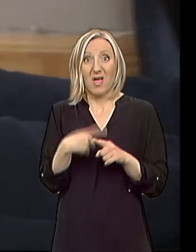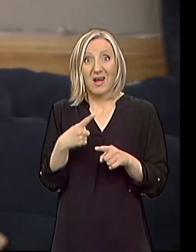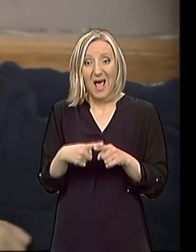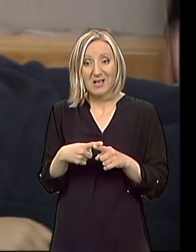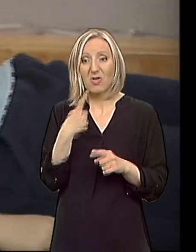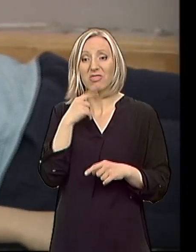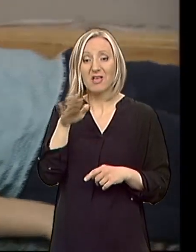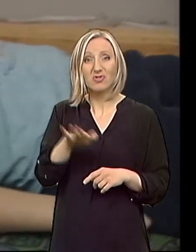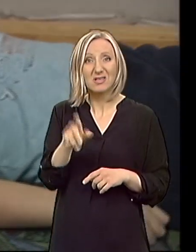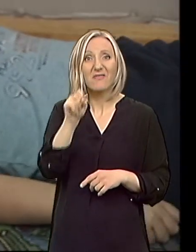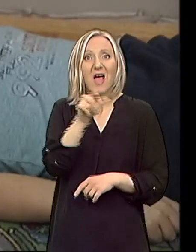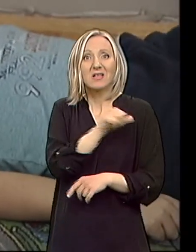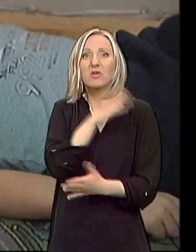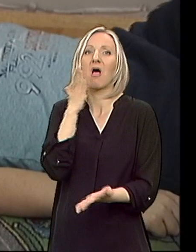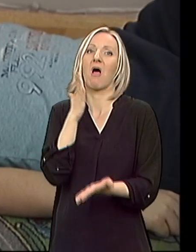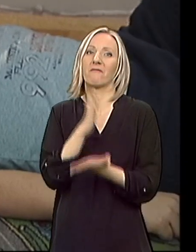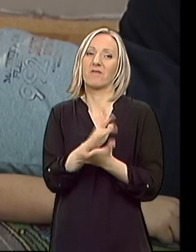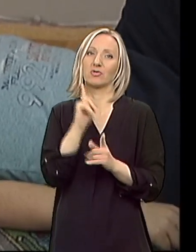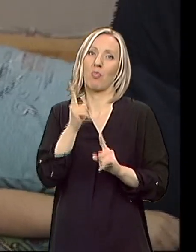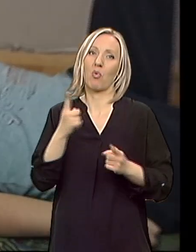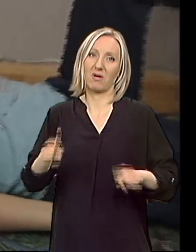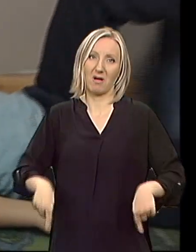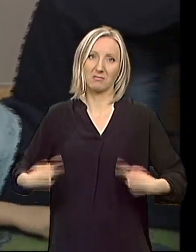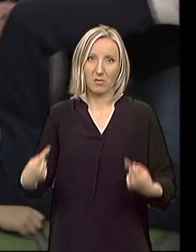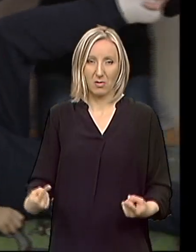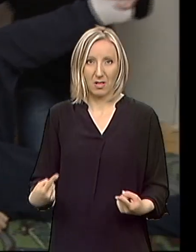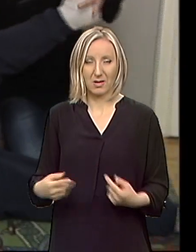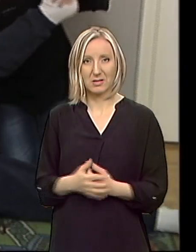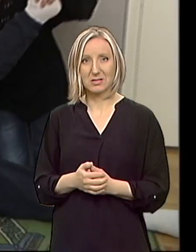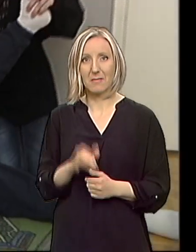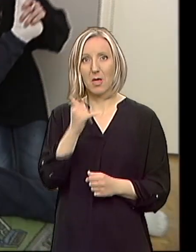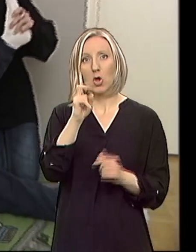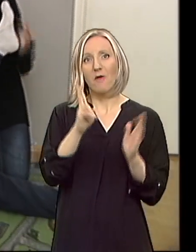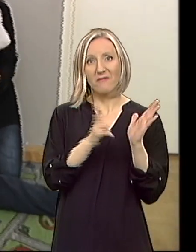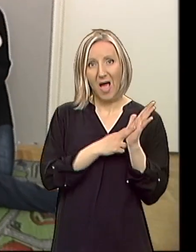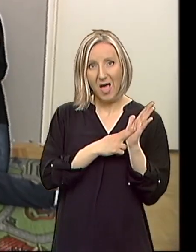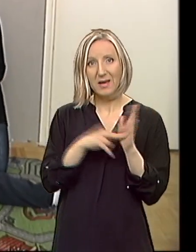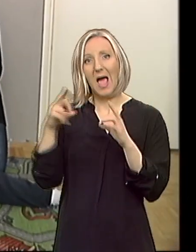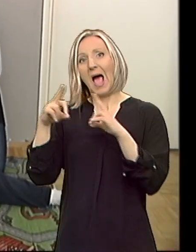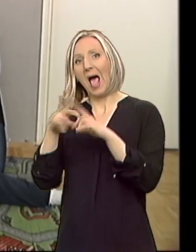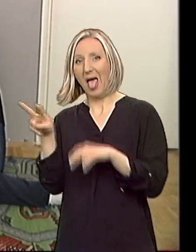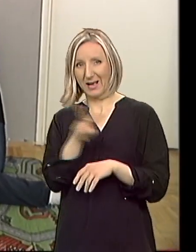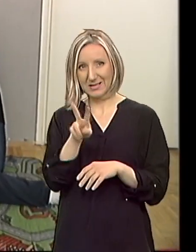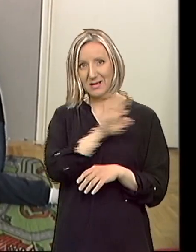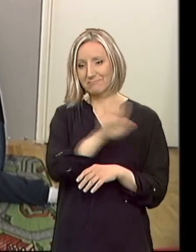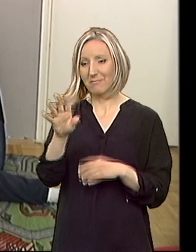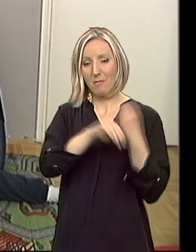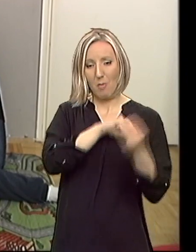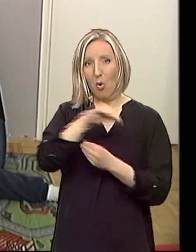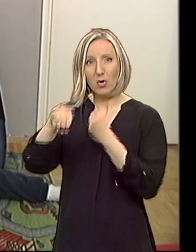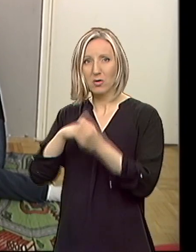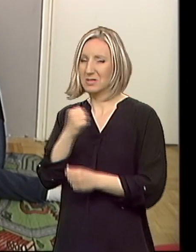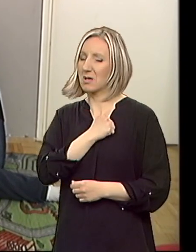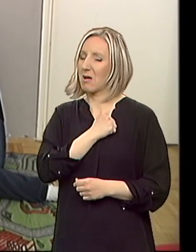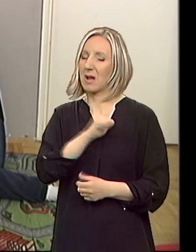godine već bivaju u invadidskim kolicima. Jovan, Aleksa i njihove poradice hrabro se nose sa ovom dijagnozom.